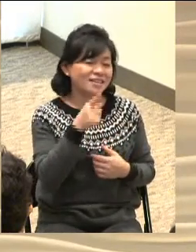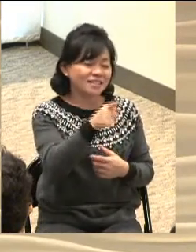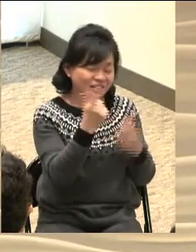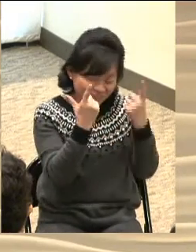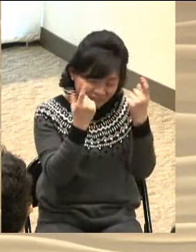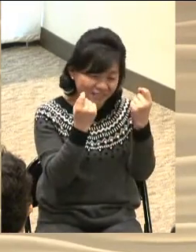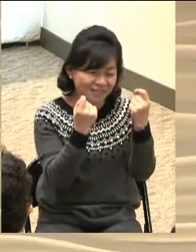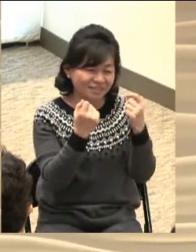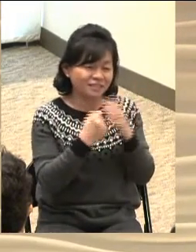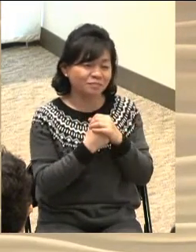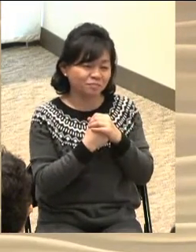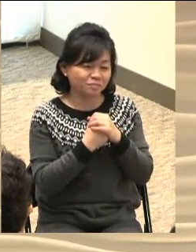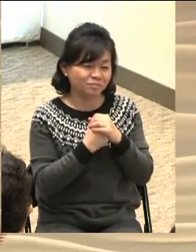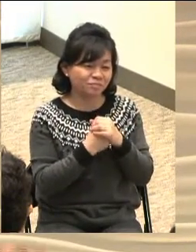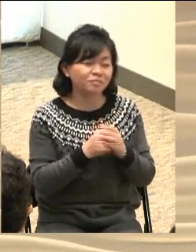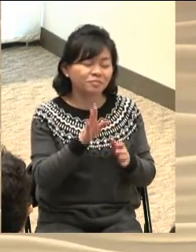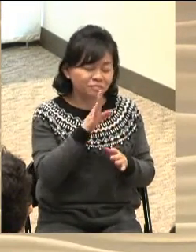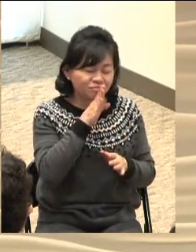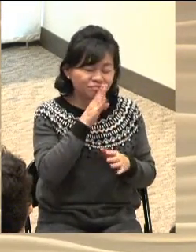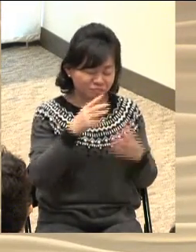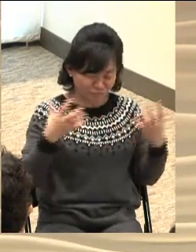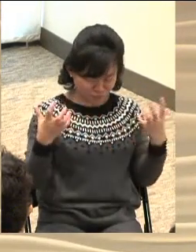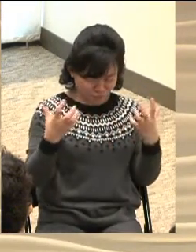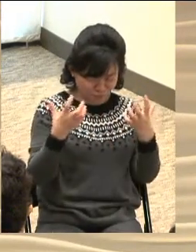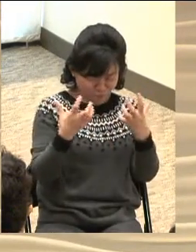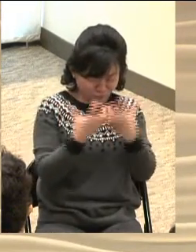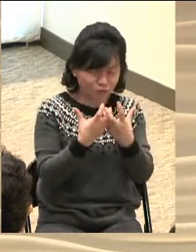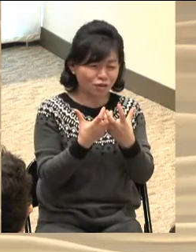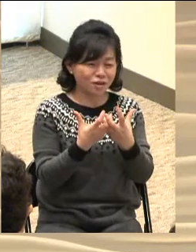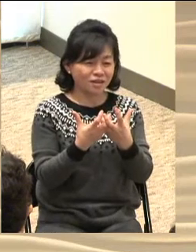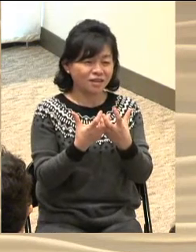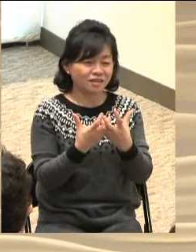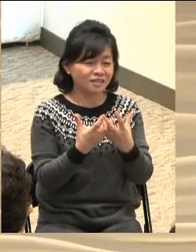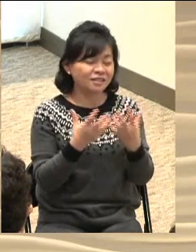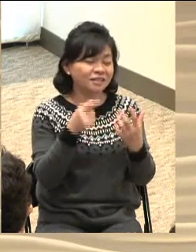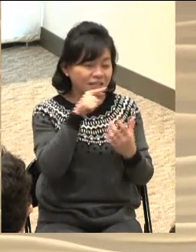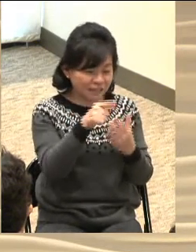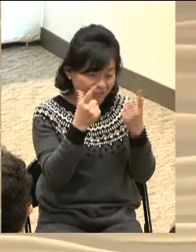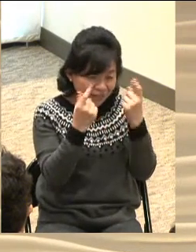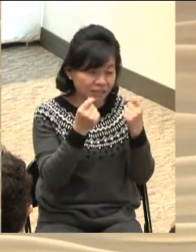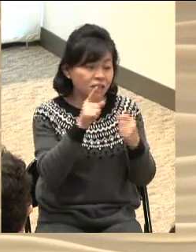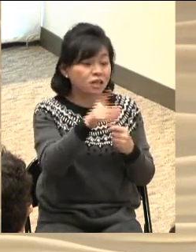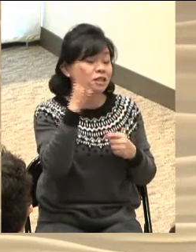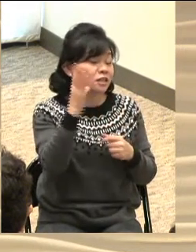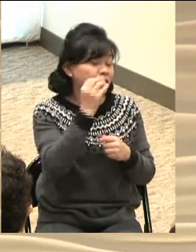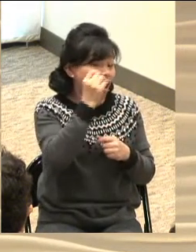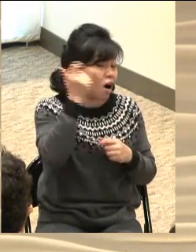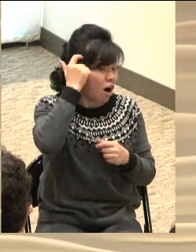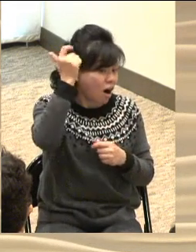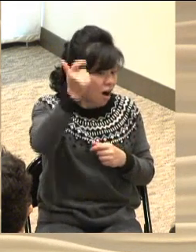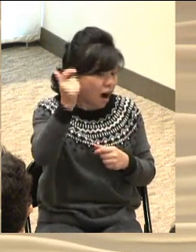없는 용암처럼 용 솟아 나오는 기쁨인 줄로 믿습니다 여러분 안에 성령님이 역사하심으로